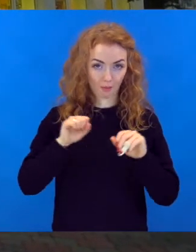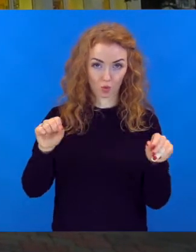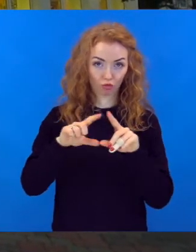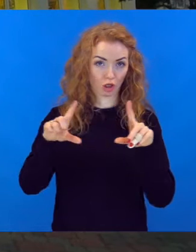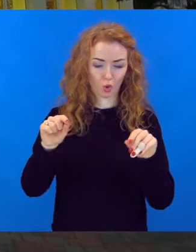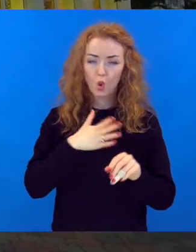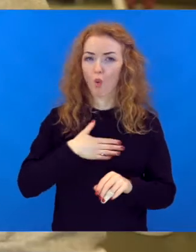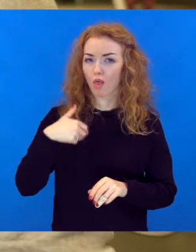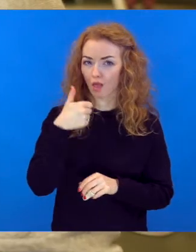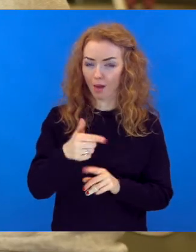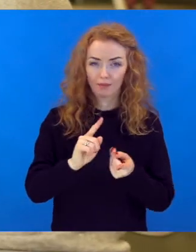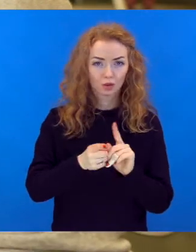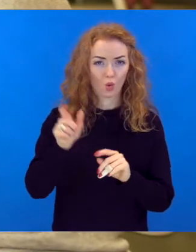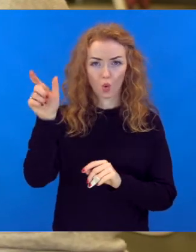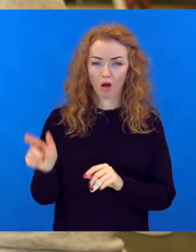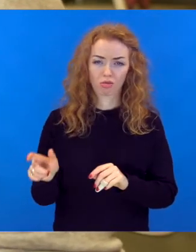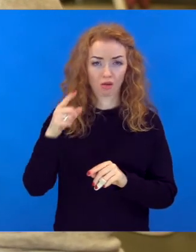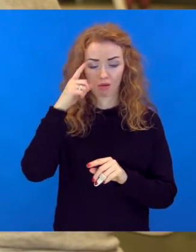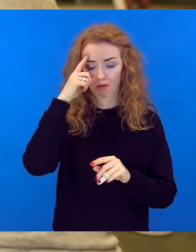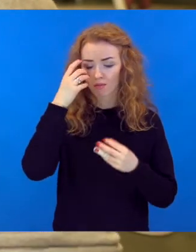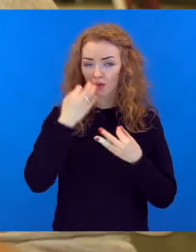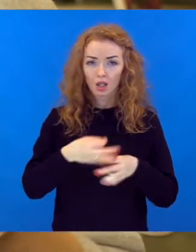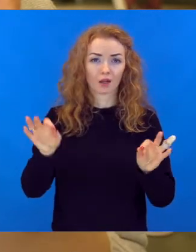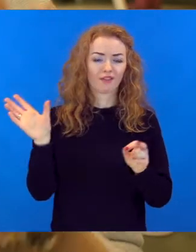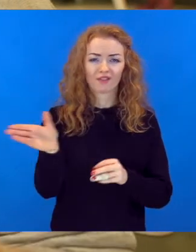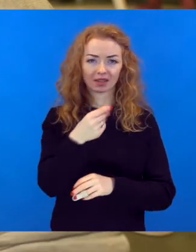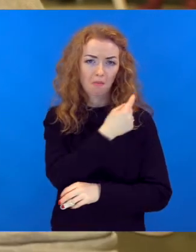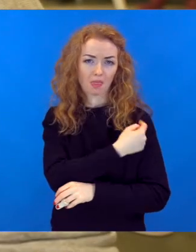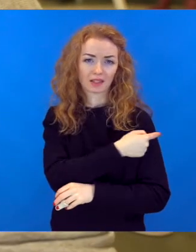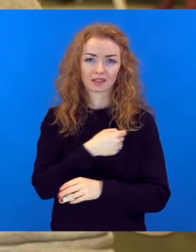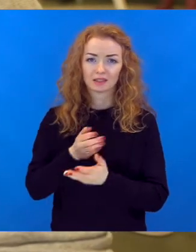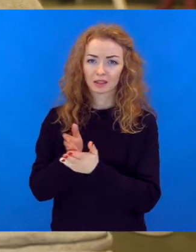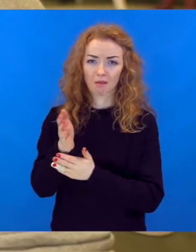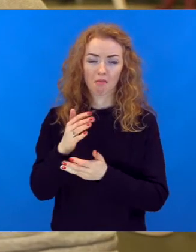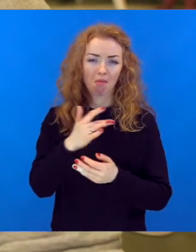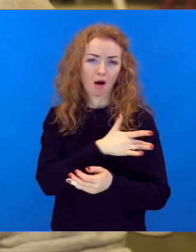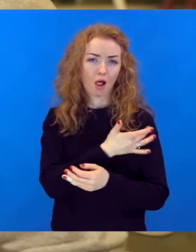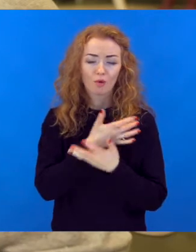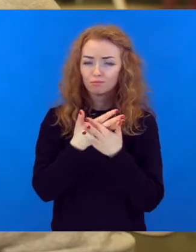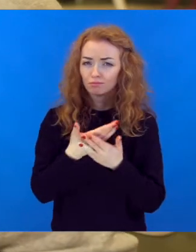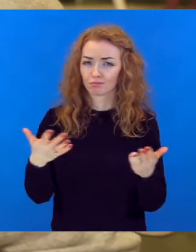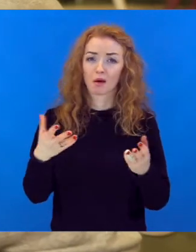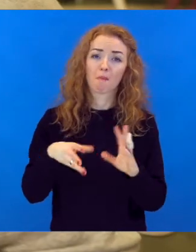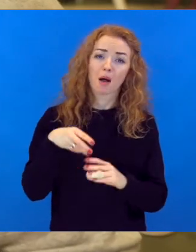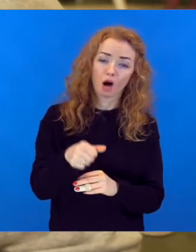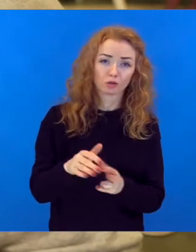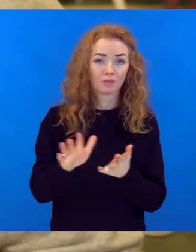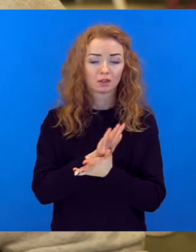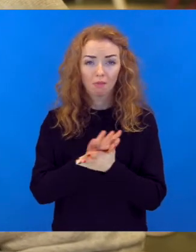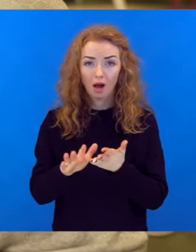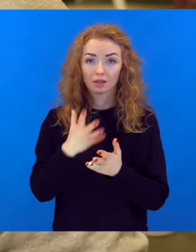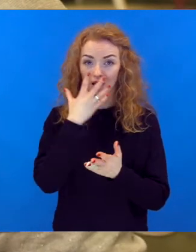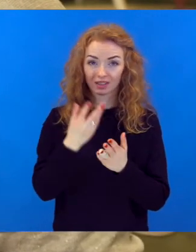apdrošināšana ļoti laba, kur skolotājiem nav jādomā. Viņam visi medicīnskie pakalpojumi ir pieejami gan maksas, gan bez maksas.